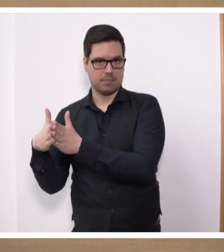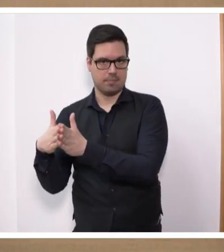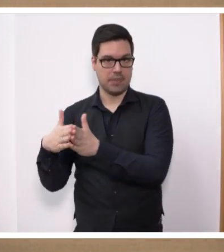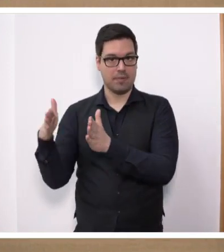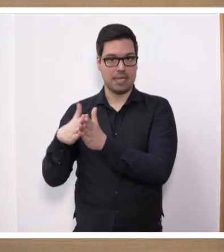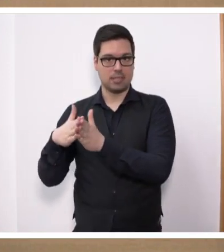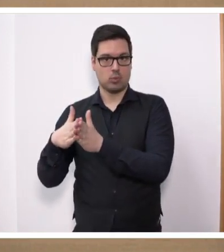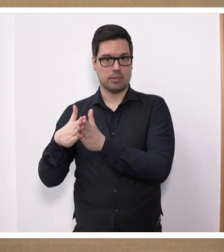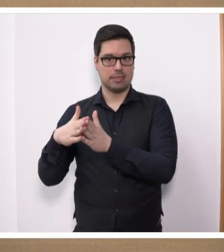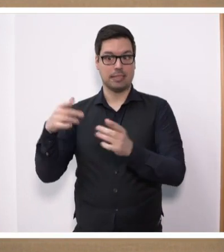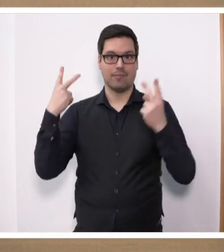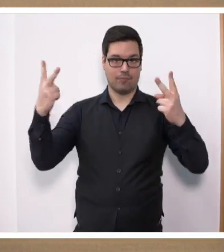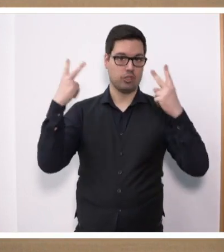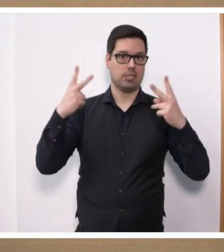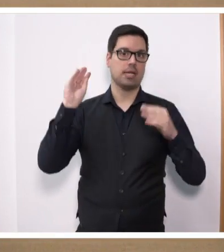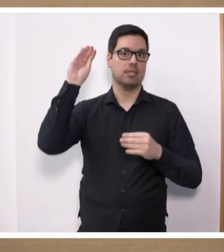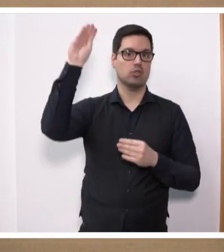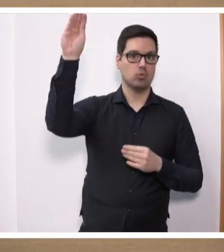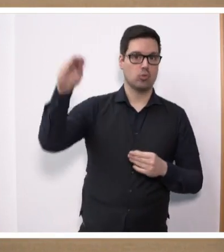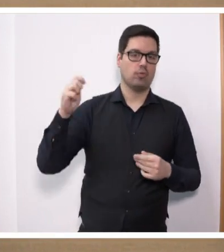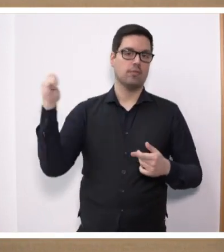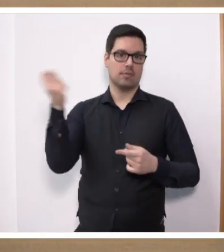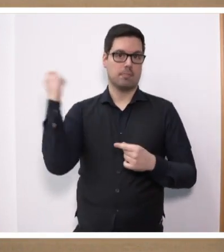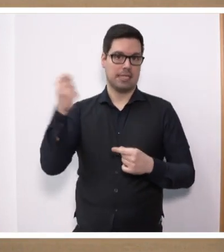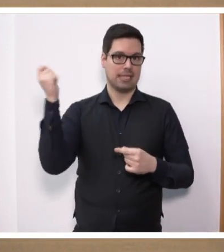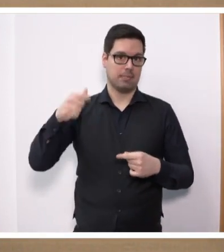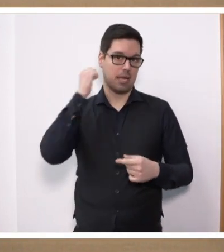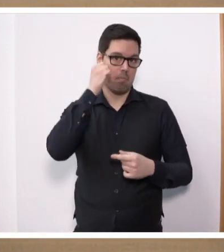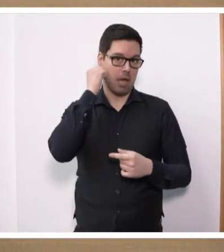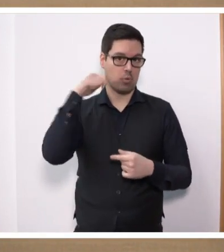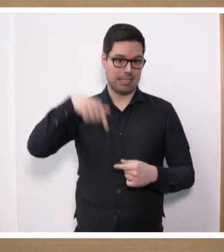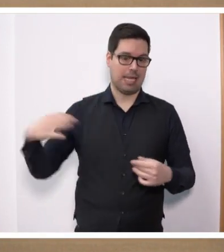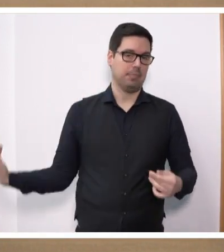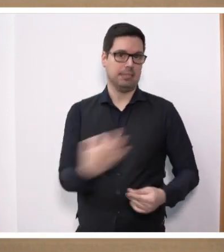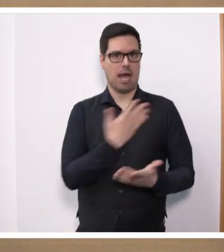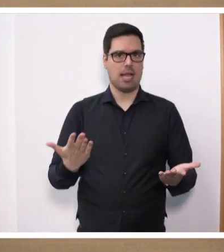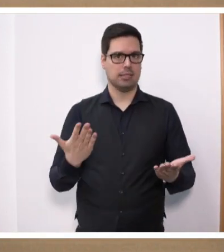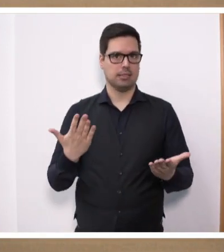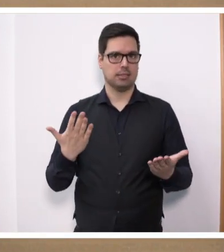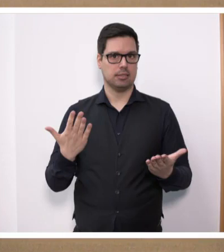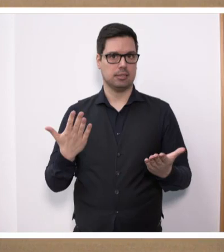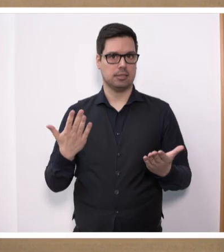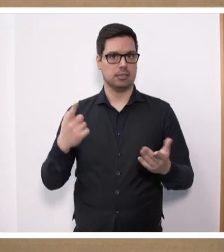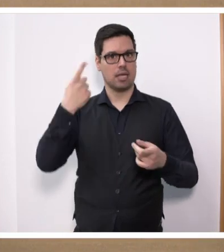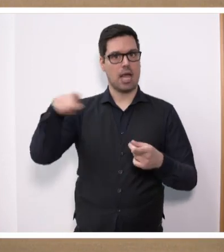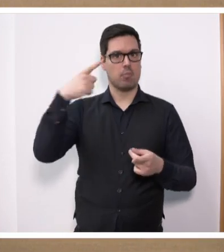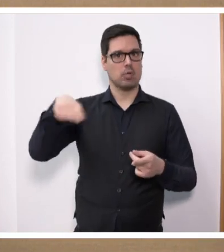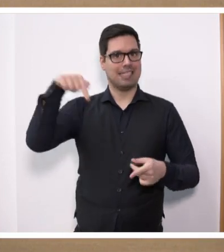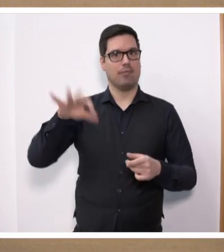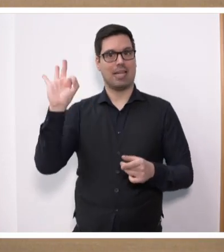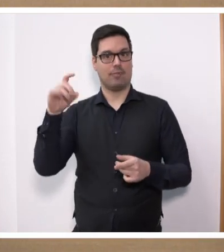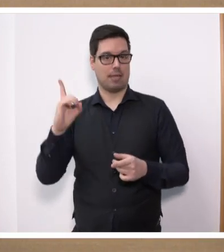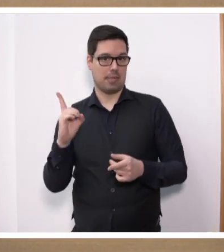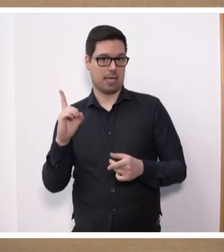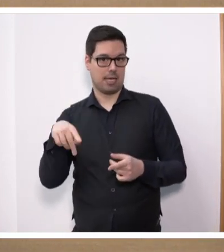wichtiger sind als die Zukunft der bäuerlichen Betriebe hier im Saarland. Eine Handvoll Abgeordnete der FDP hatte wenigstens noch die